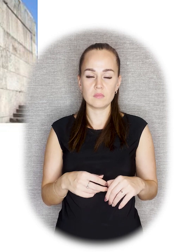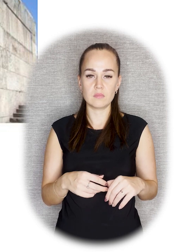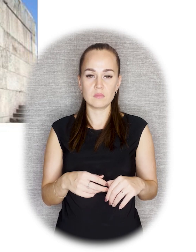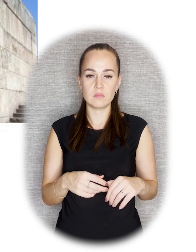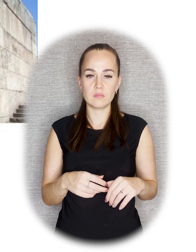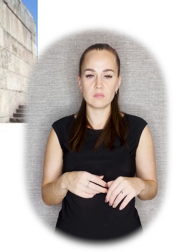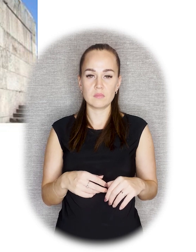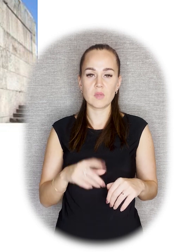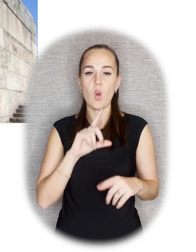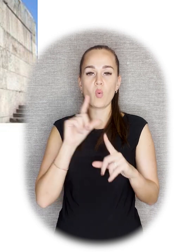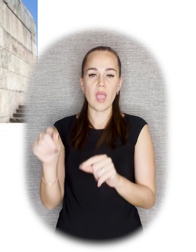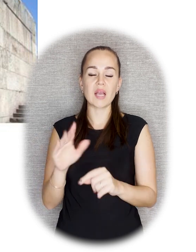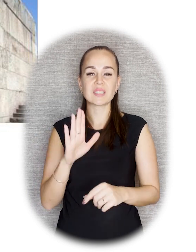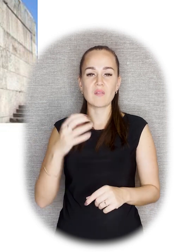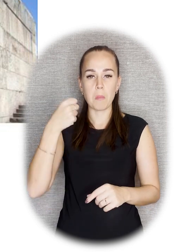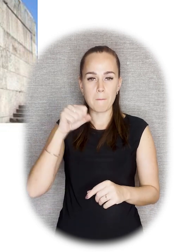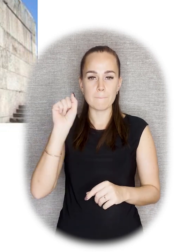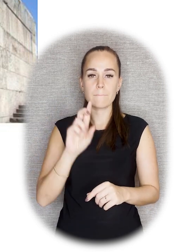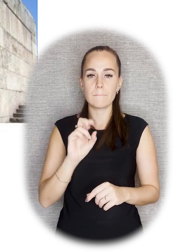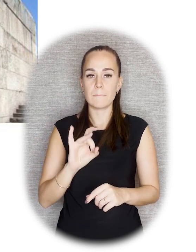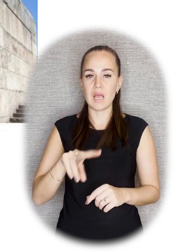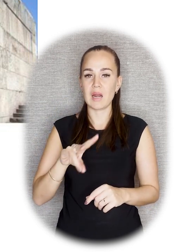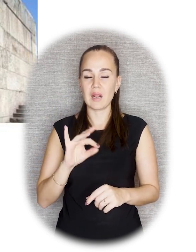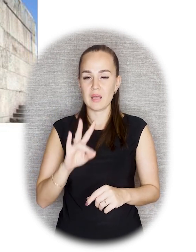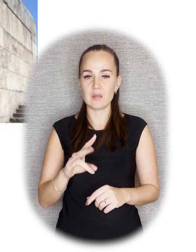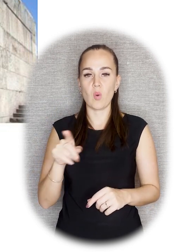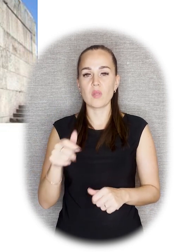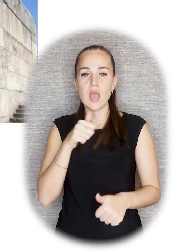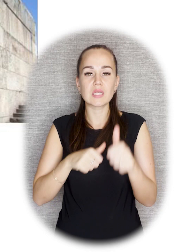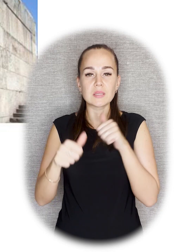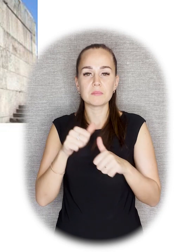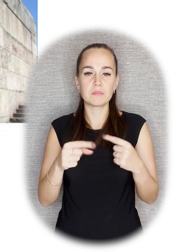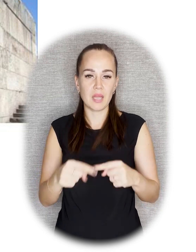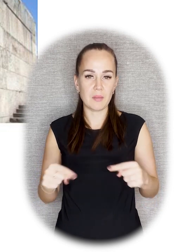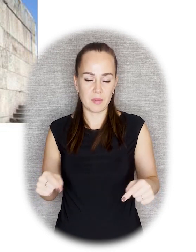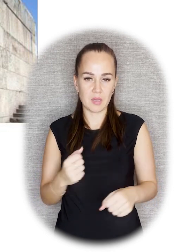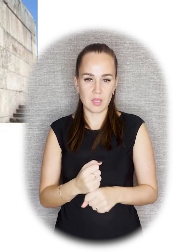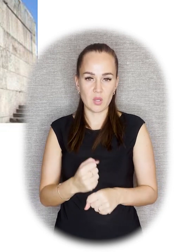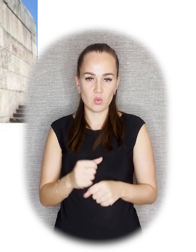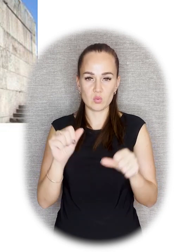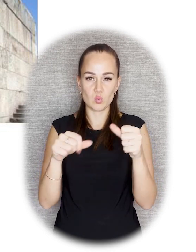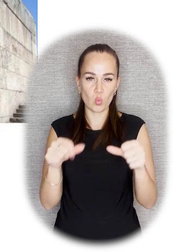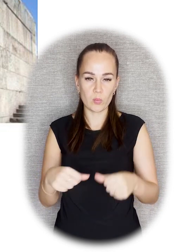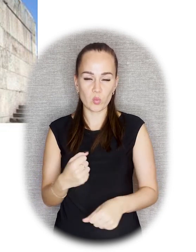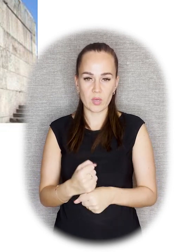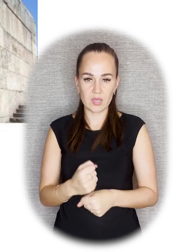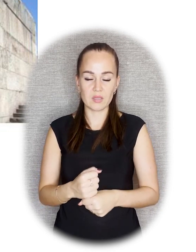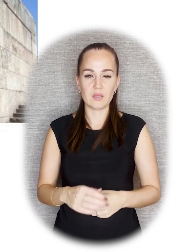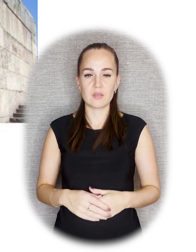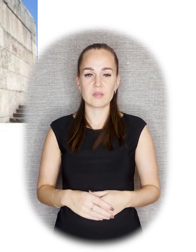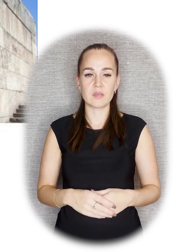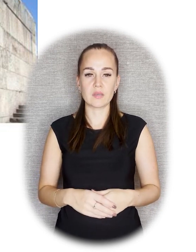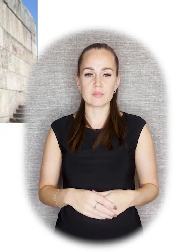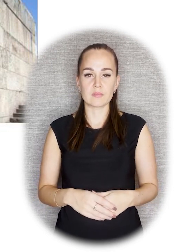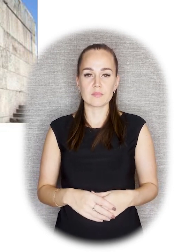Берлин, там как раз-таки экспериментирует в области кубизма, совершенно кубистическая скульптура, такая футуристическая у него.